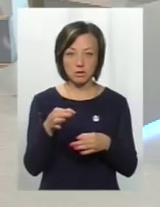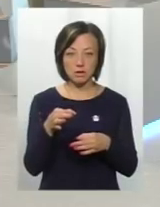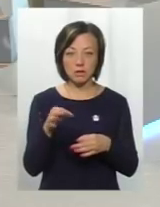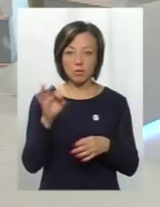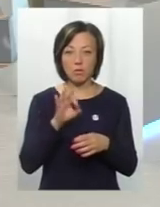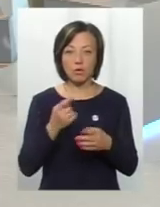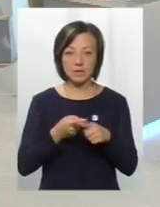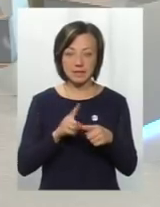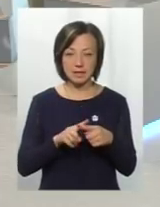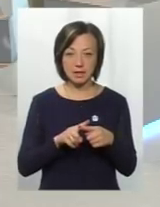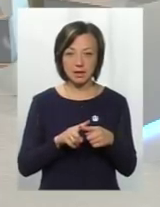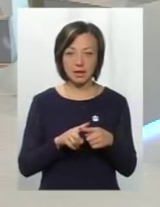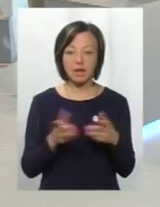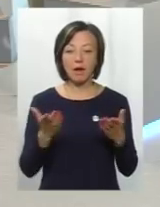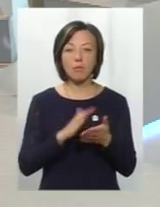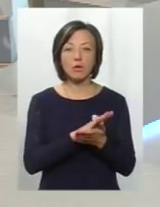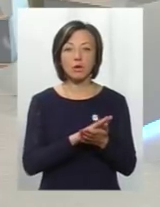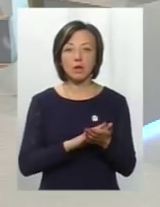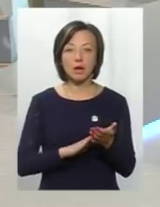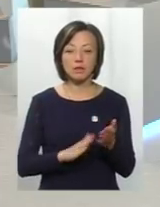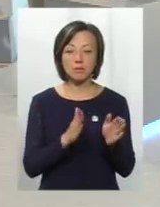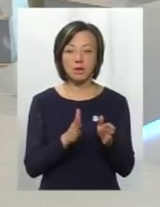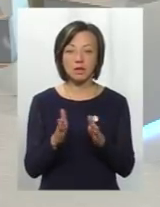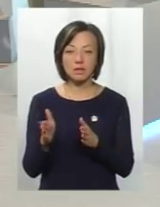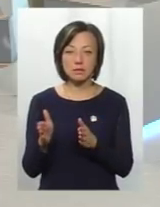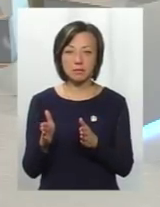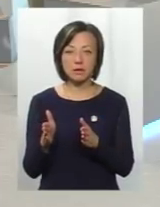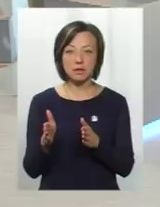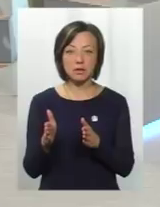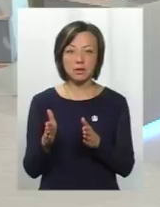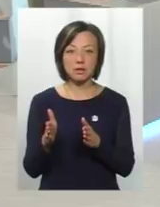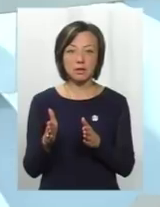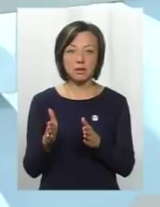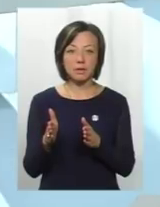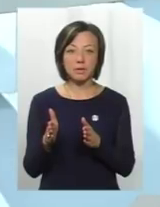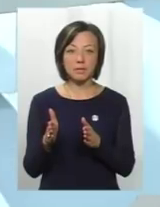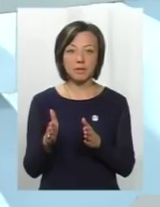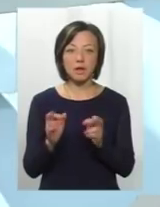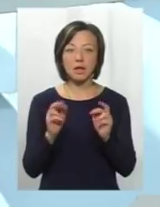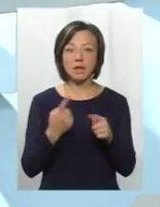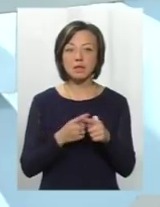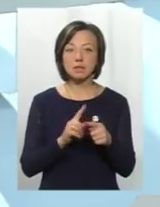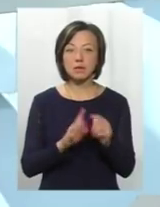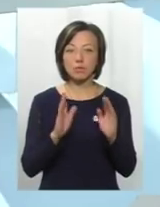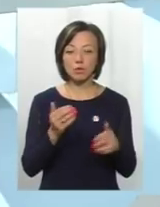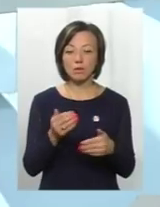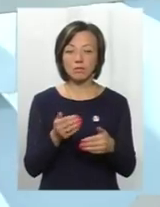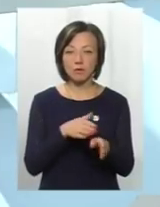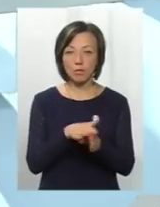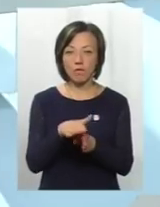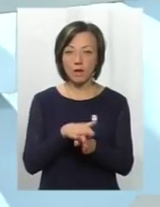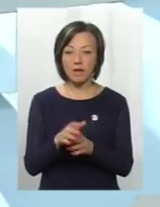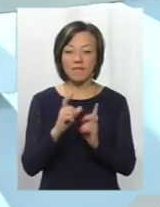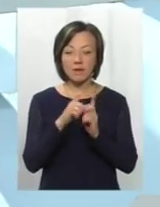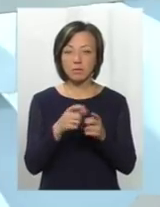приводу цього, який подальший механізм виведення і, ну, як це буде проходити. Тому, в принципі,